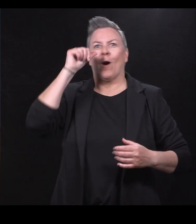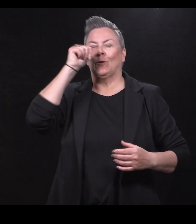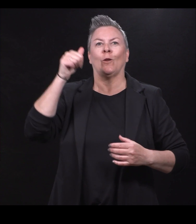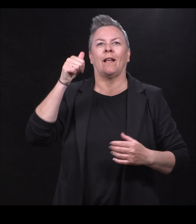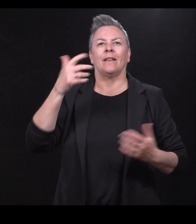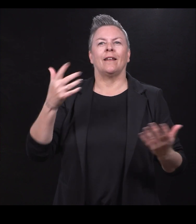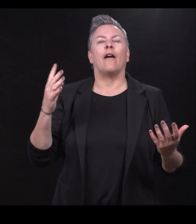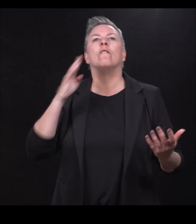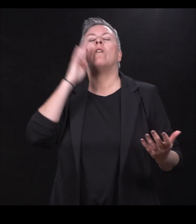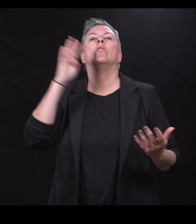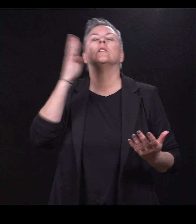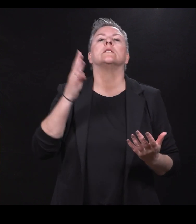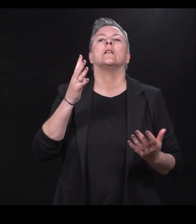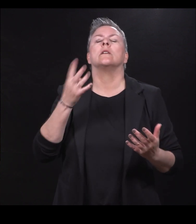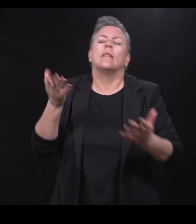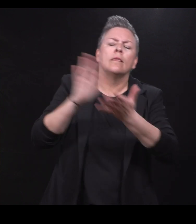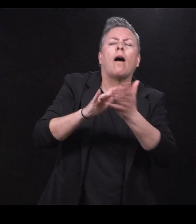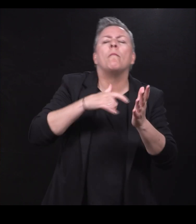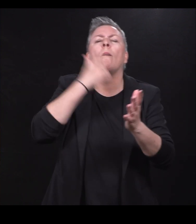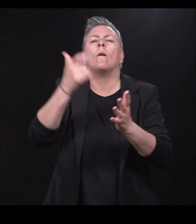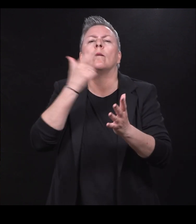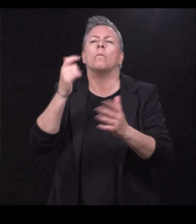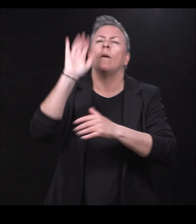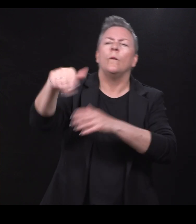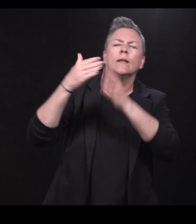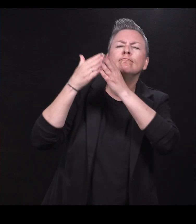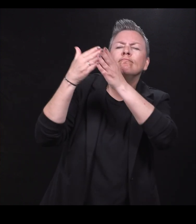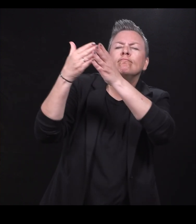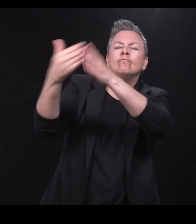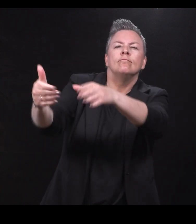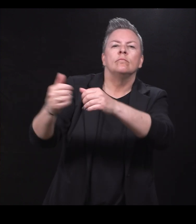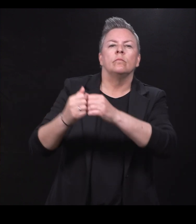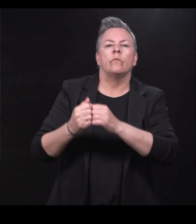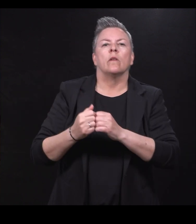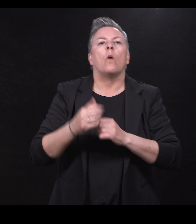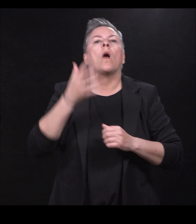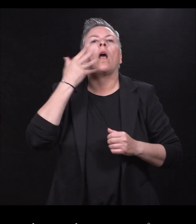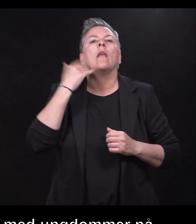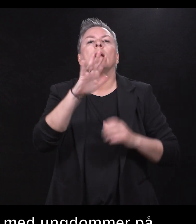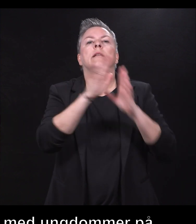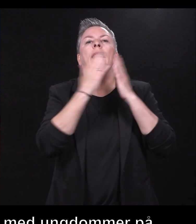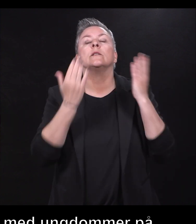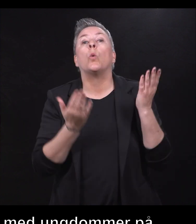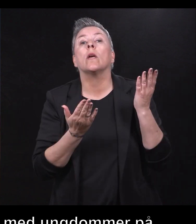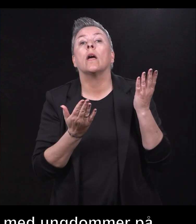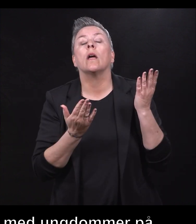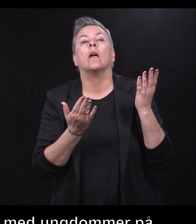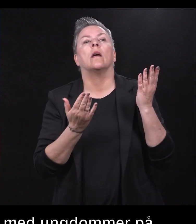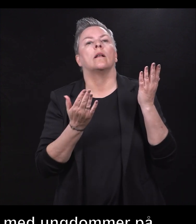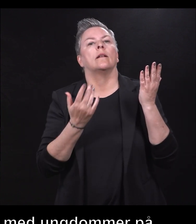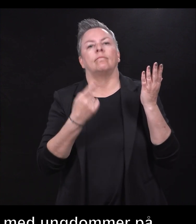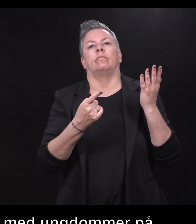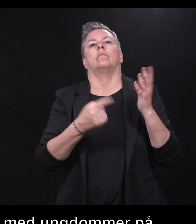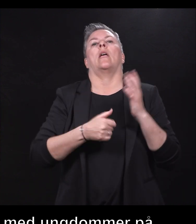fantastisk å ta med seg ungdom på et sånt seilas. Og den historien som Katharina forteller er essensen